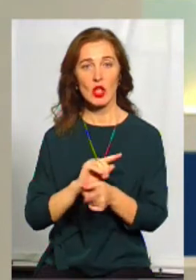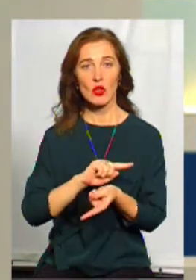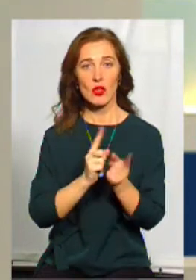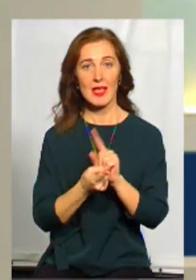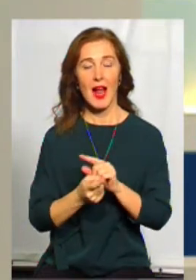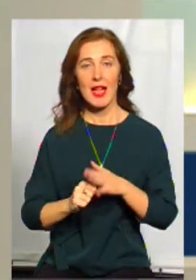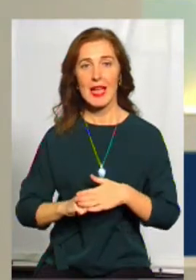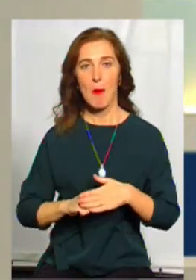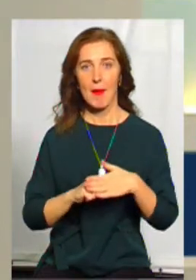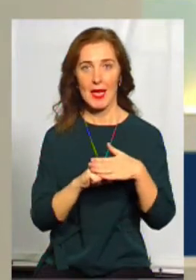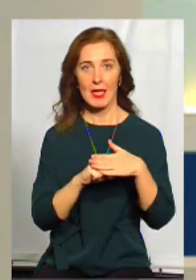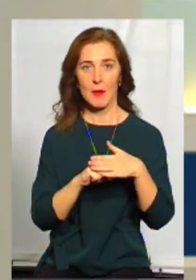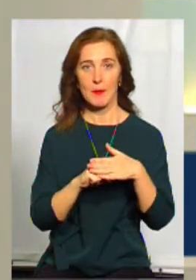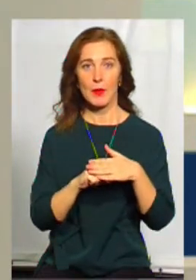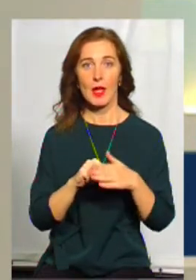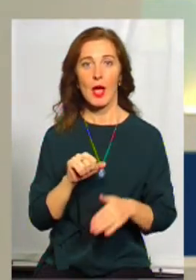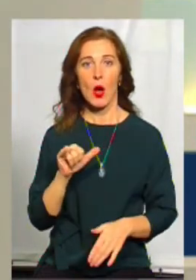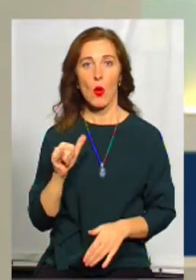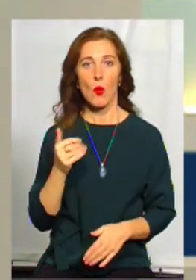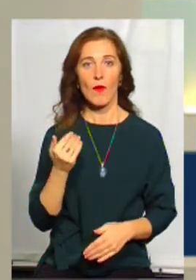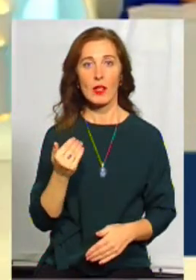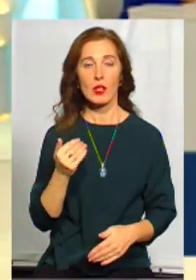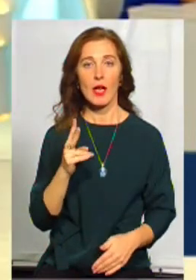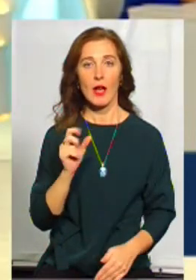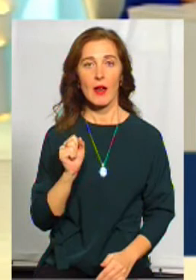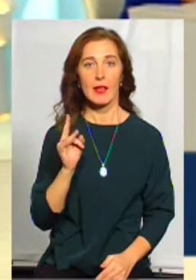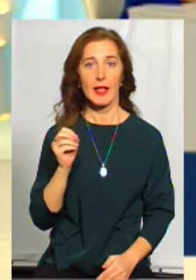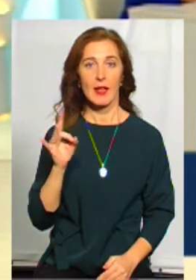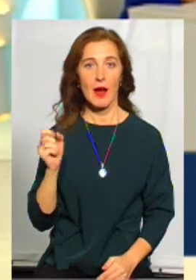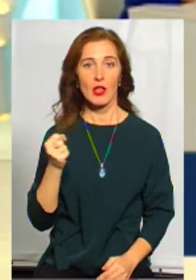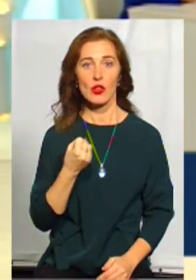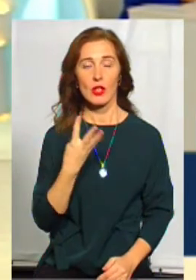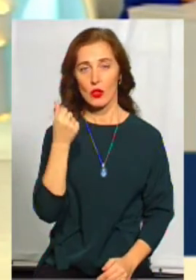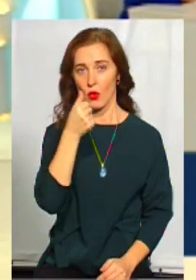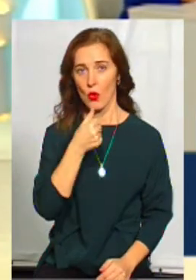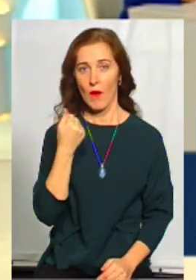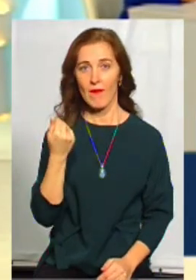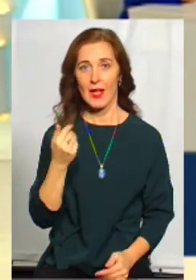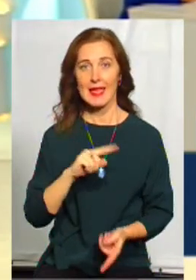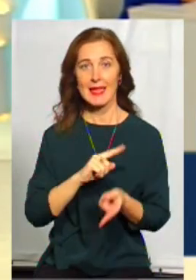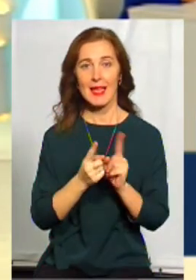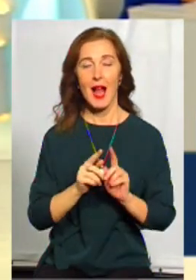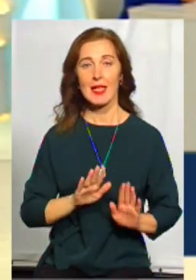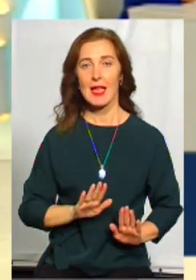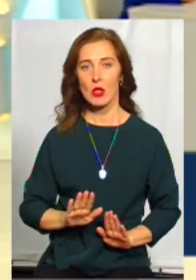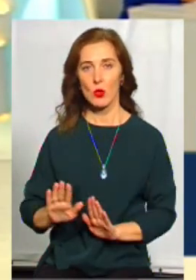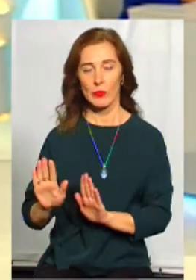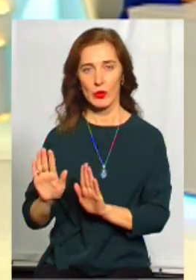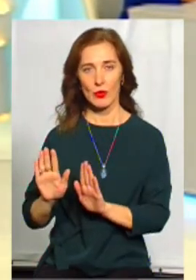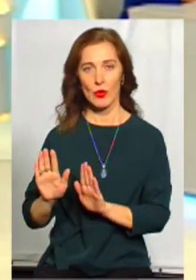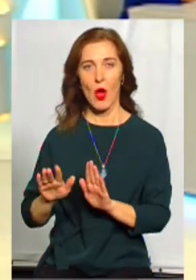у чиновницькій кар'єрі у квітні 2014 року. Ви стали заступницею